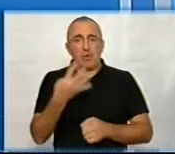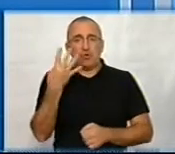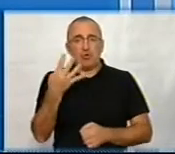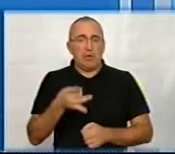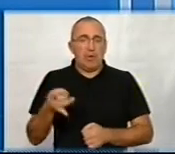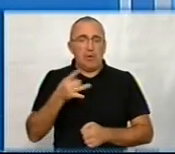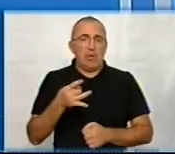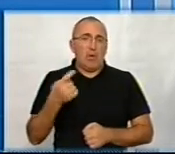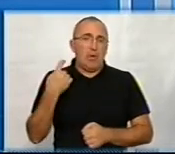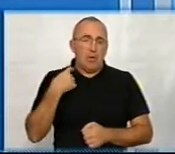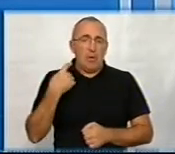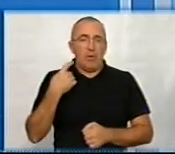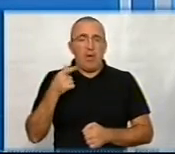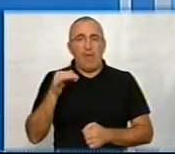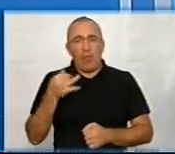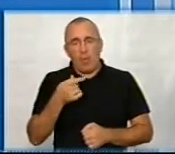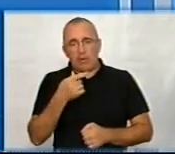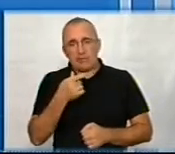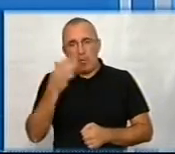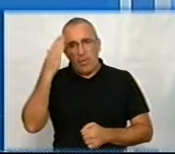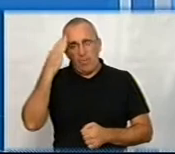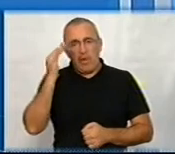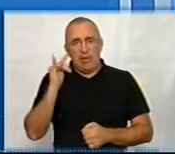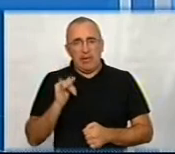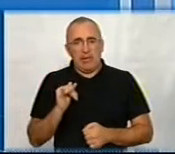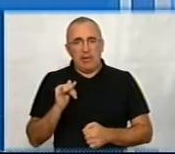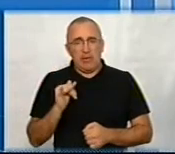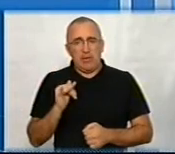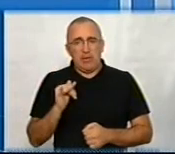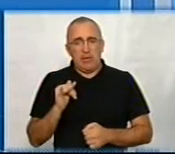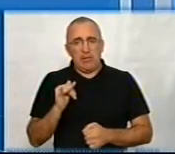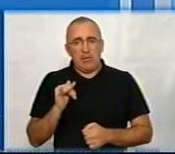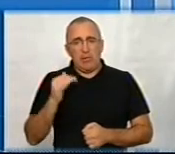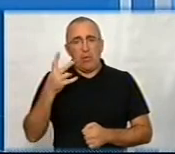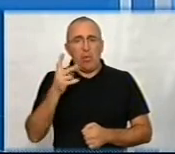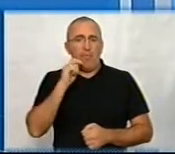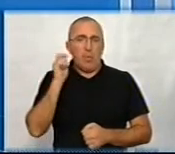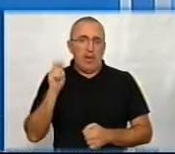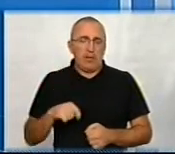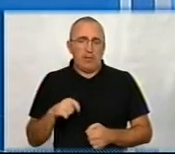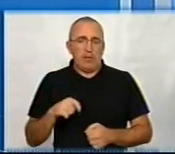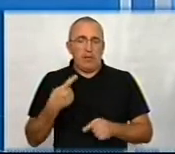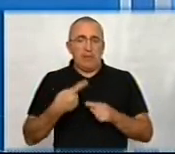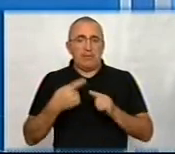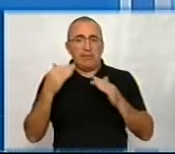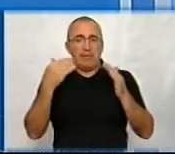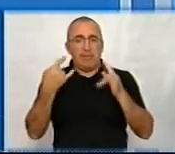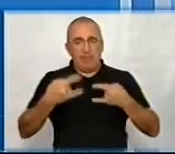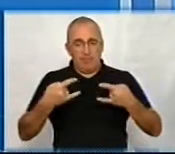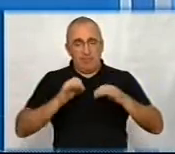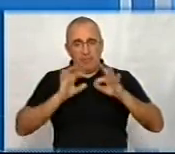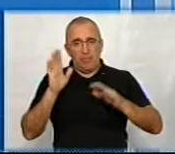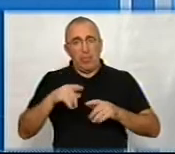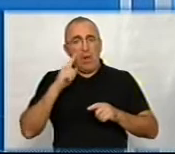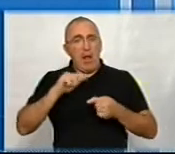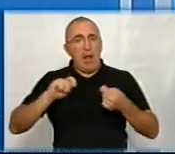Кропивницький, Олександрійський, Гайворонський і Голованівський, Новоукраїнський. У цій передачі ми з експертами будемо